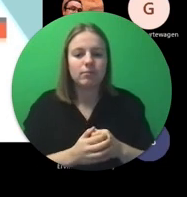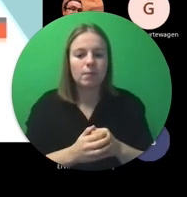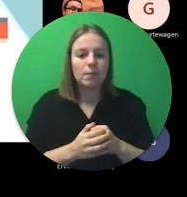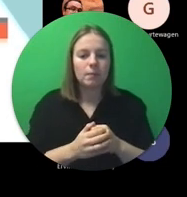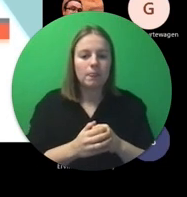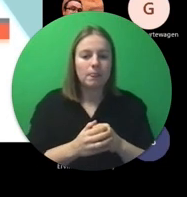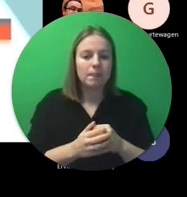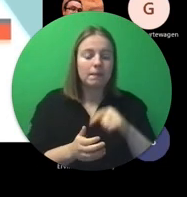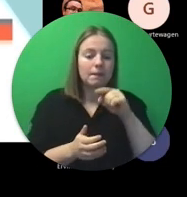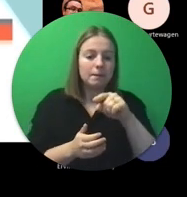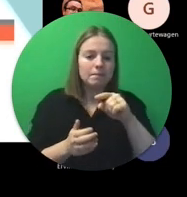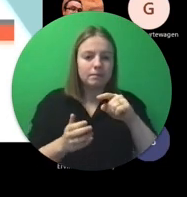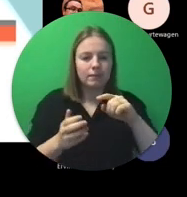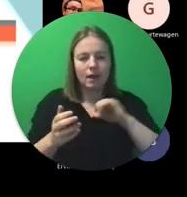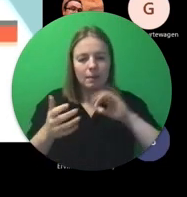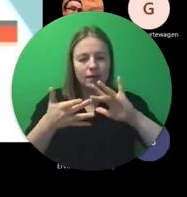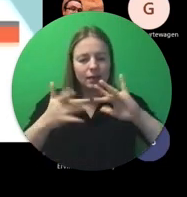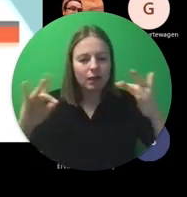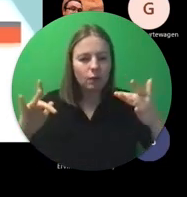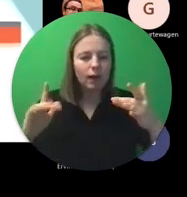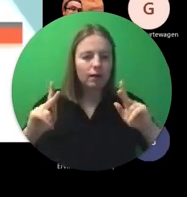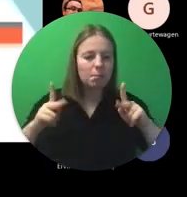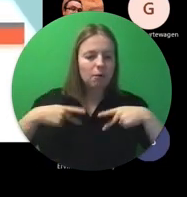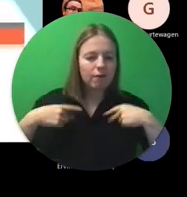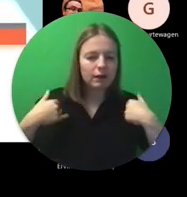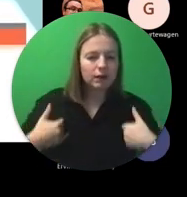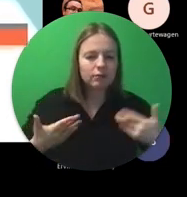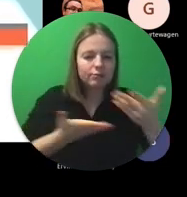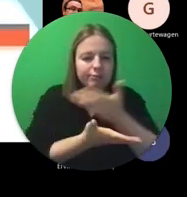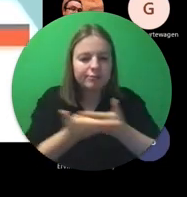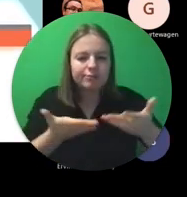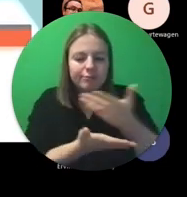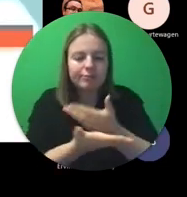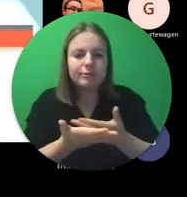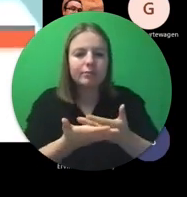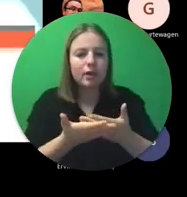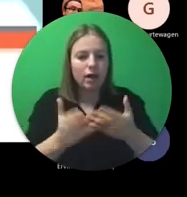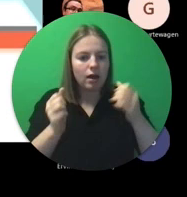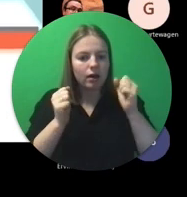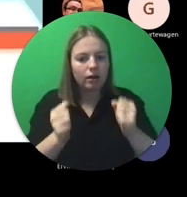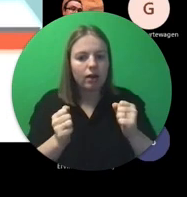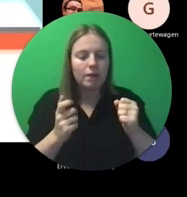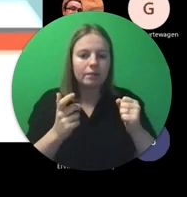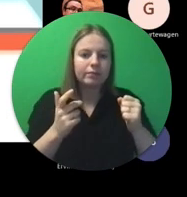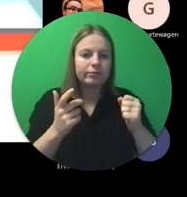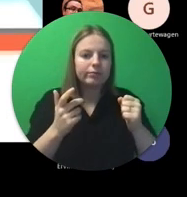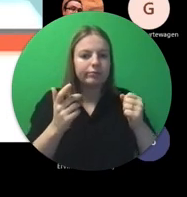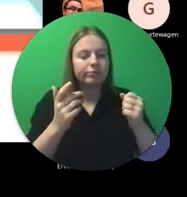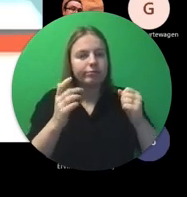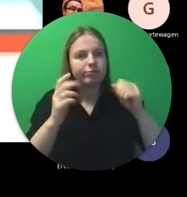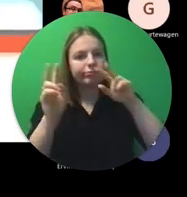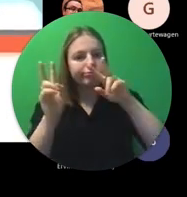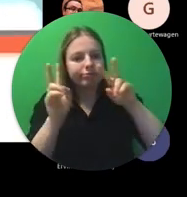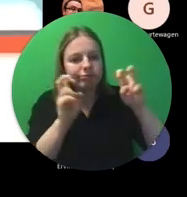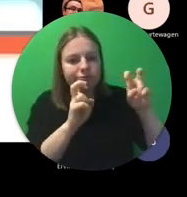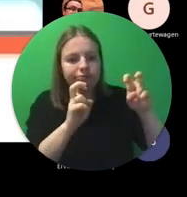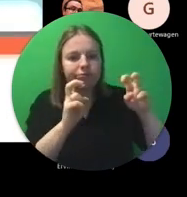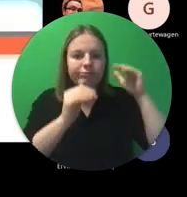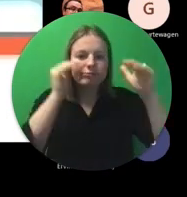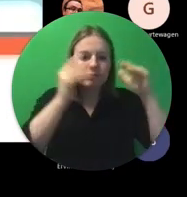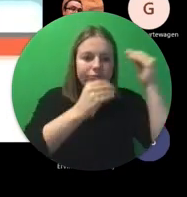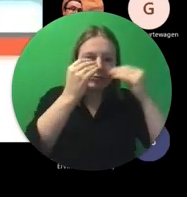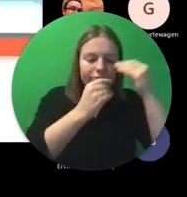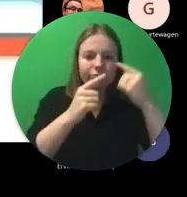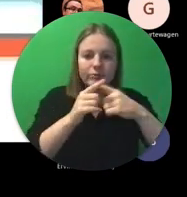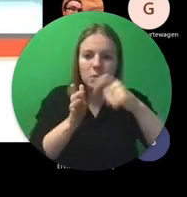momentje. ...and allows them to discuss adult learning topics and project ideas,